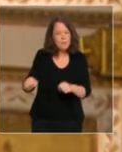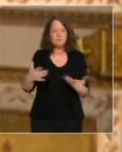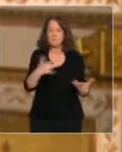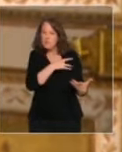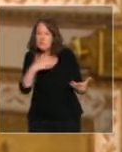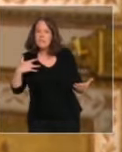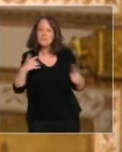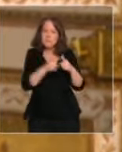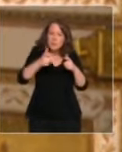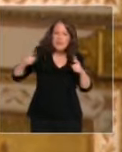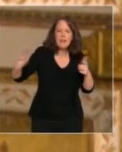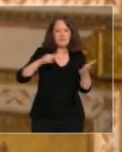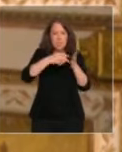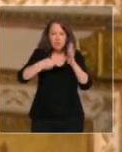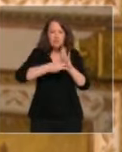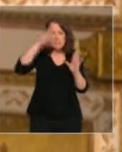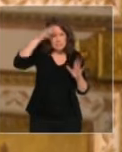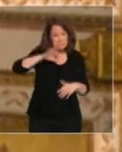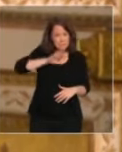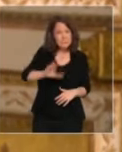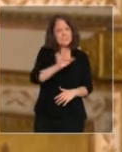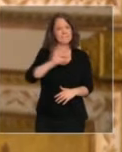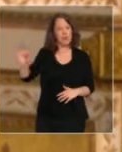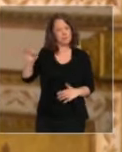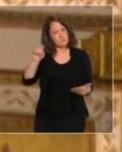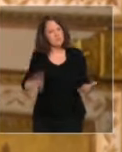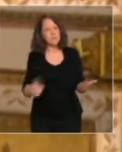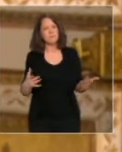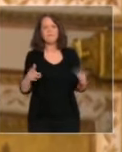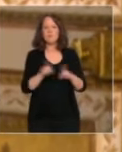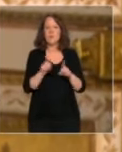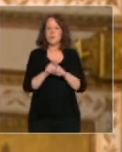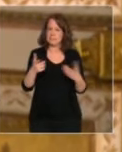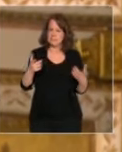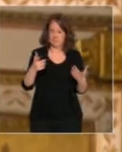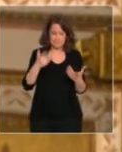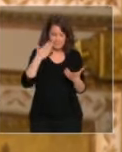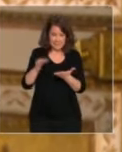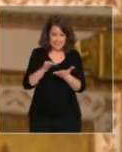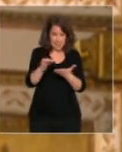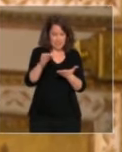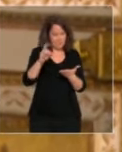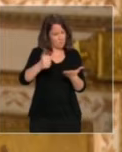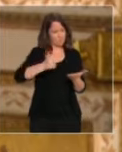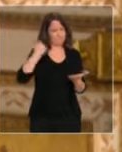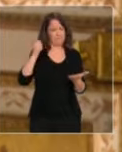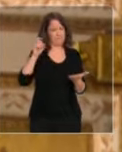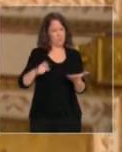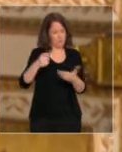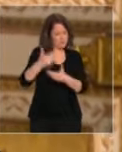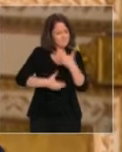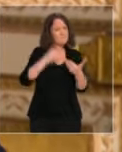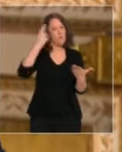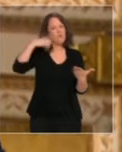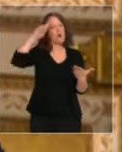industrielle et technologique française et plus d'autonomie stratégique pour notre Europe. Cela